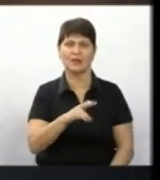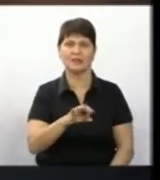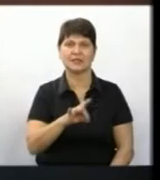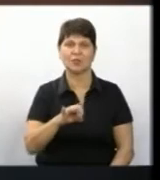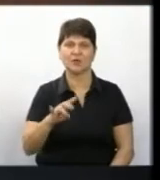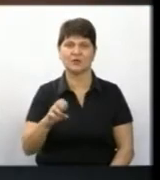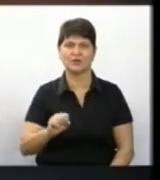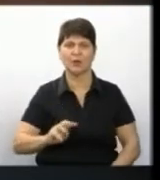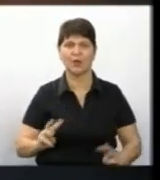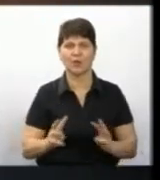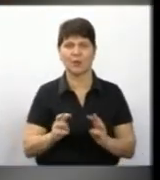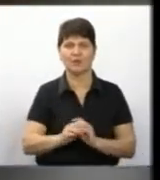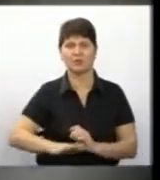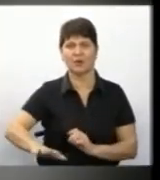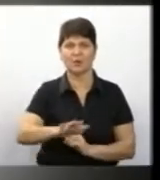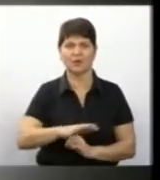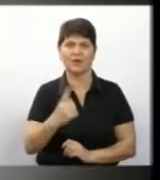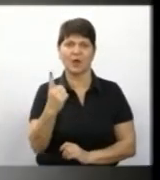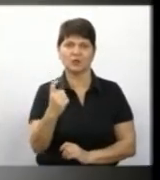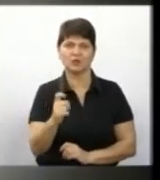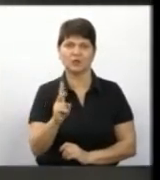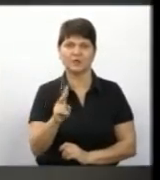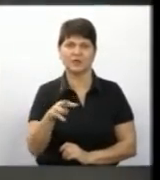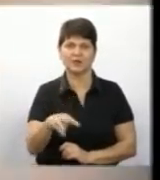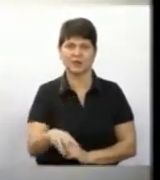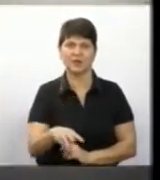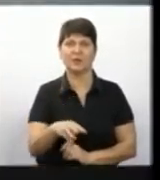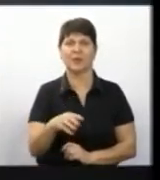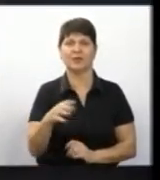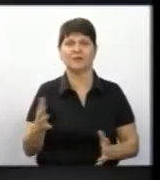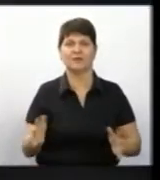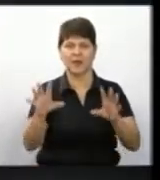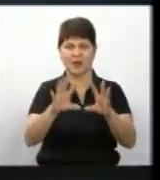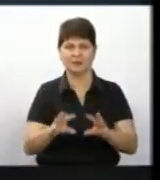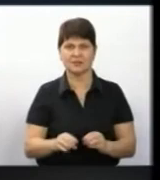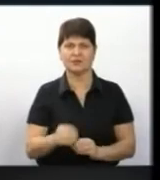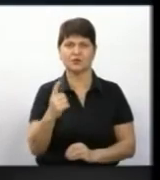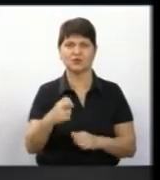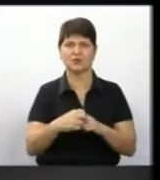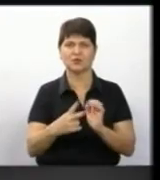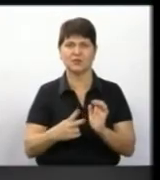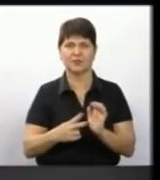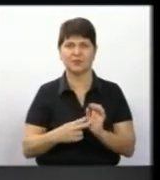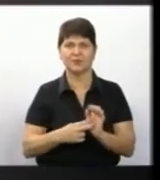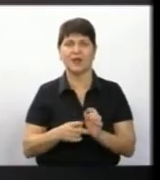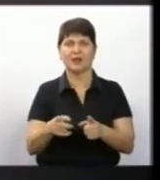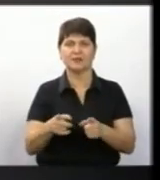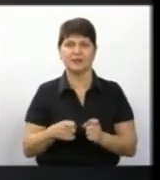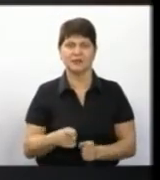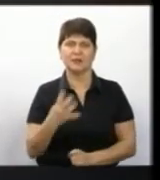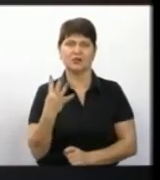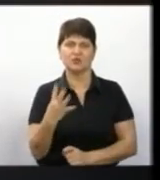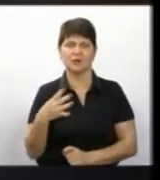Пожежу в гаражі площою 100 квадратних метрів гасили 17 рятувальників. Задіяли чотири пожежних автівки. Від вогню,